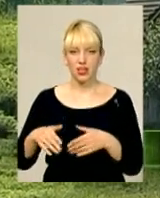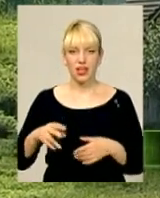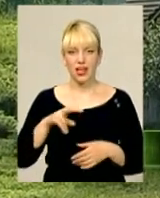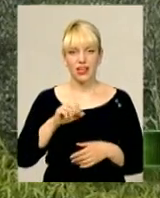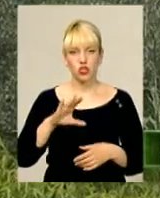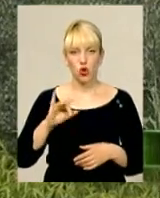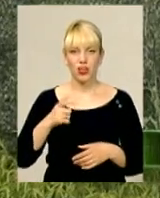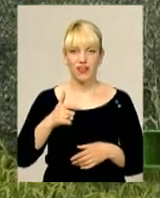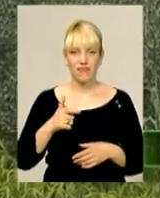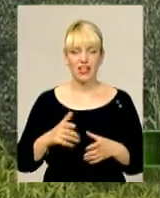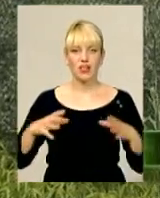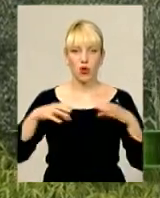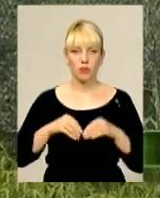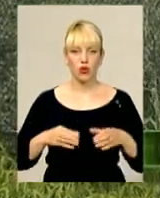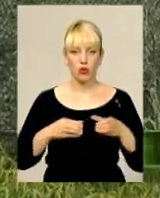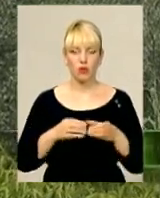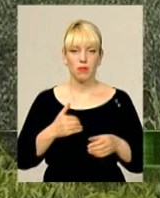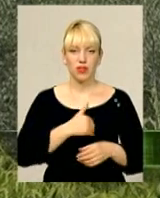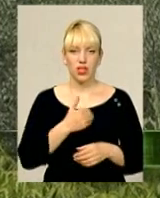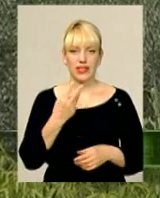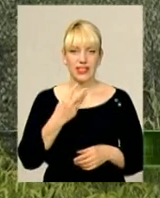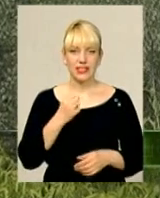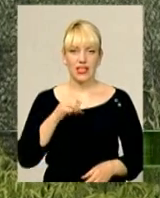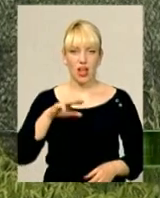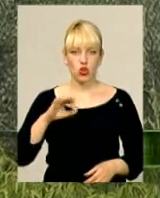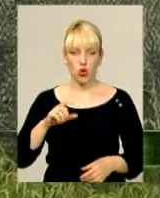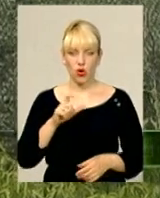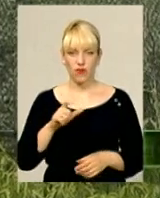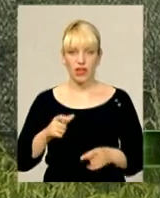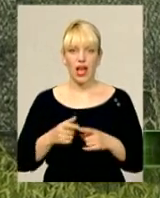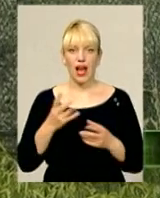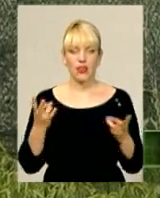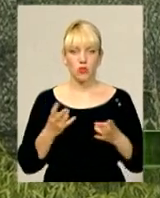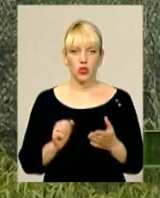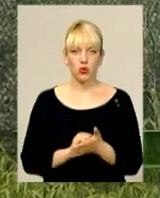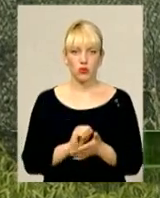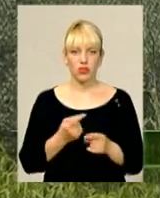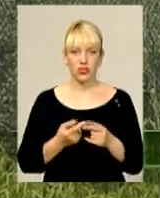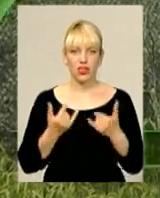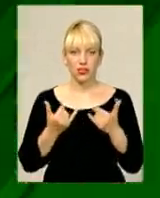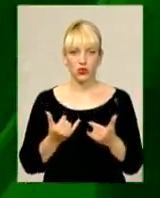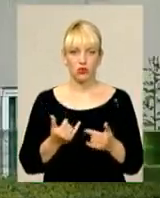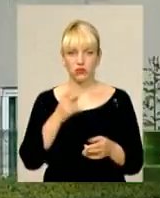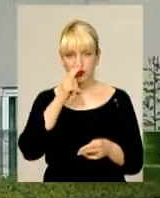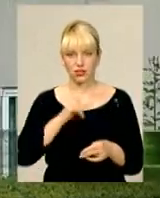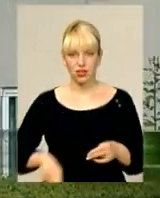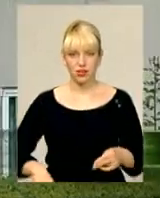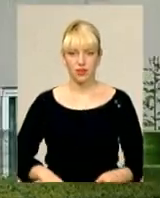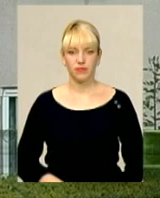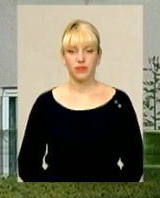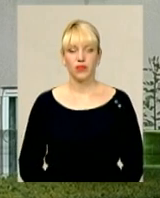'єднаної громади претендують більше 30 атовців, а от необхідні документи для цього зникли. Музика